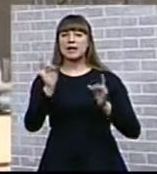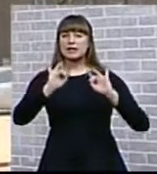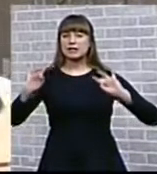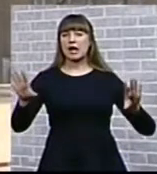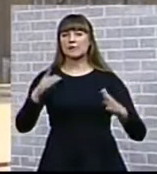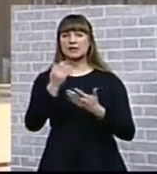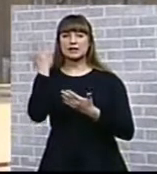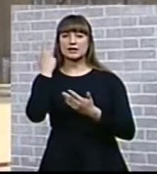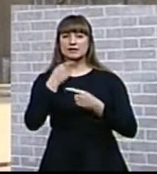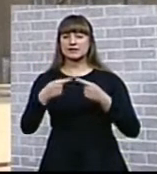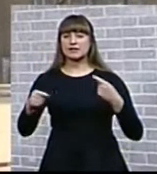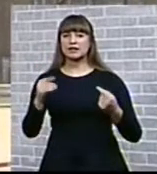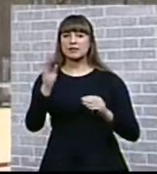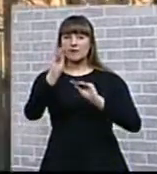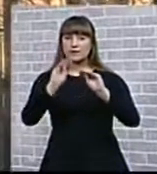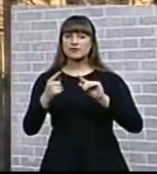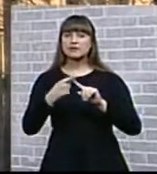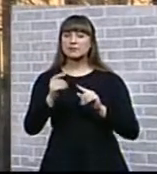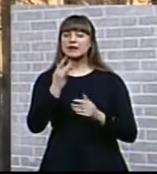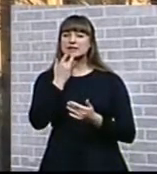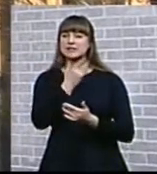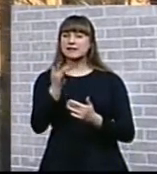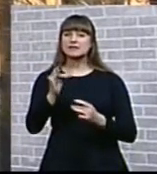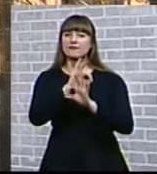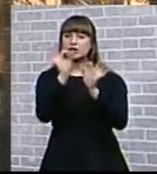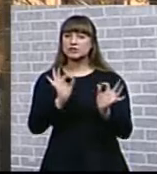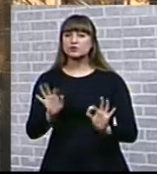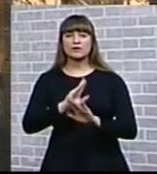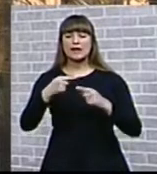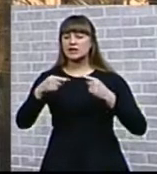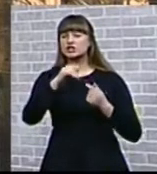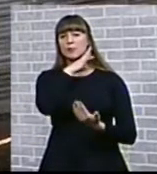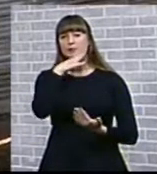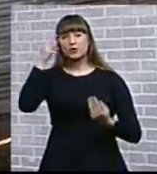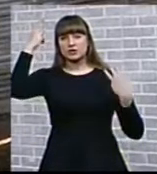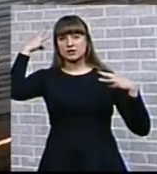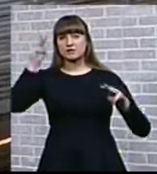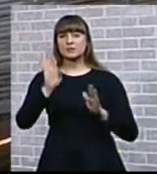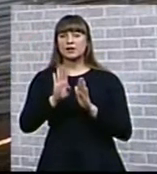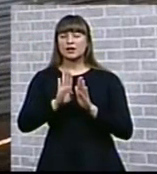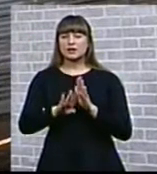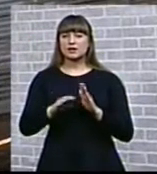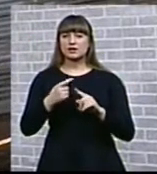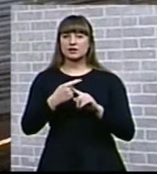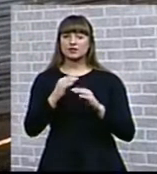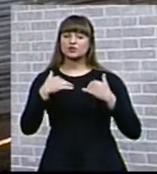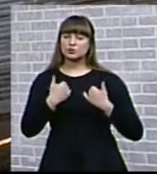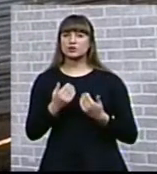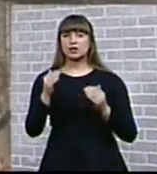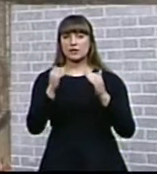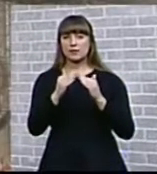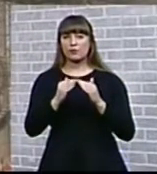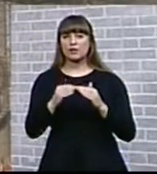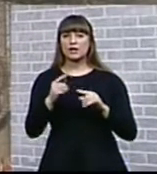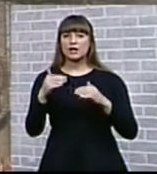вывесками. Так что теперь эти символы советского архитектурного искусства неотличимы от множества современных безликих домов. Юлия Сурикова,